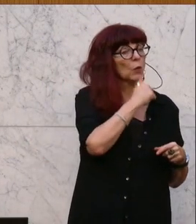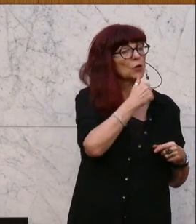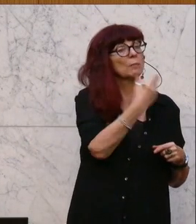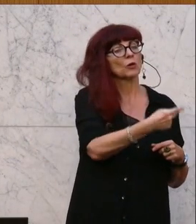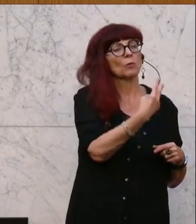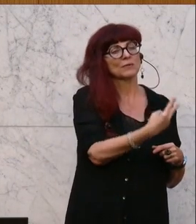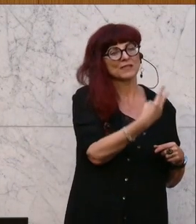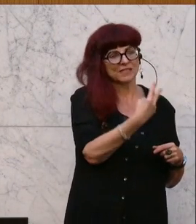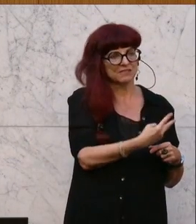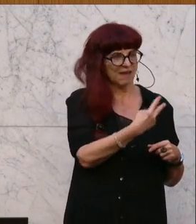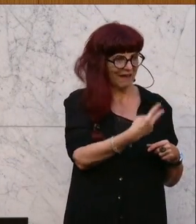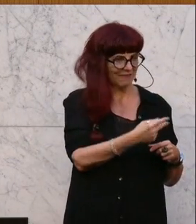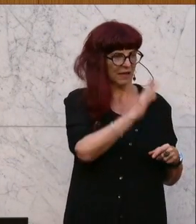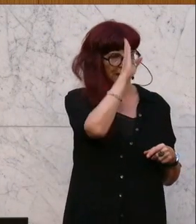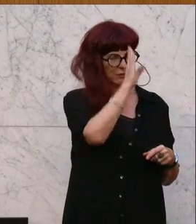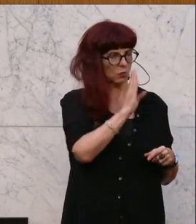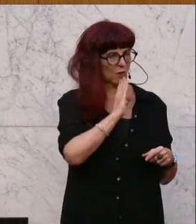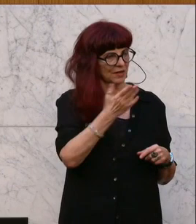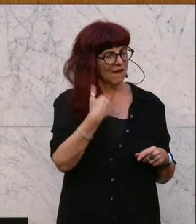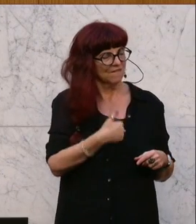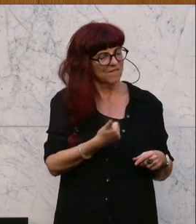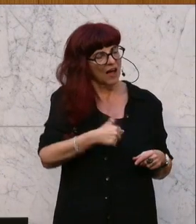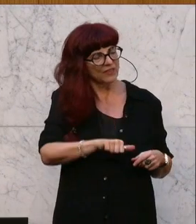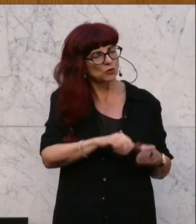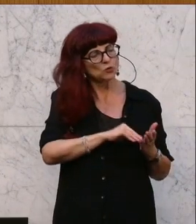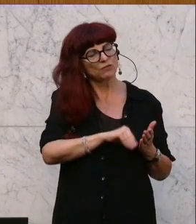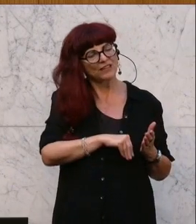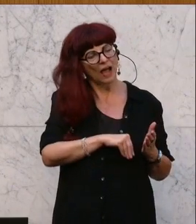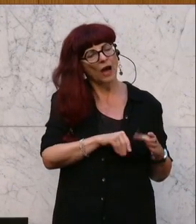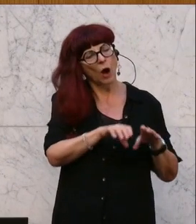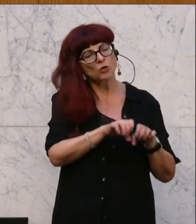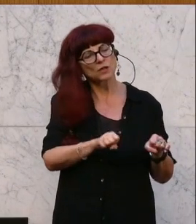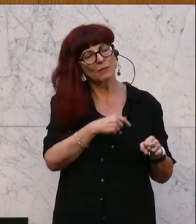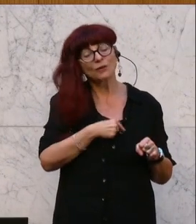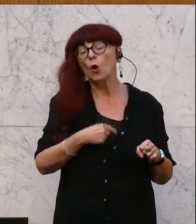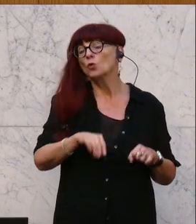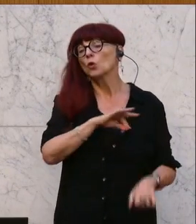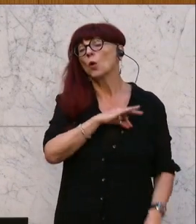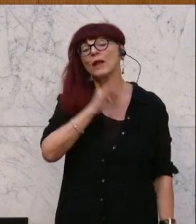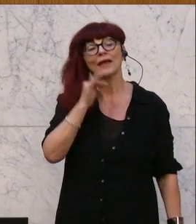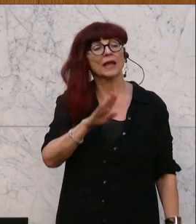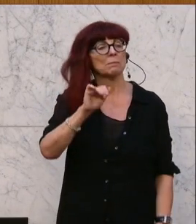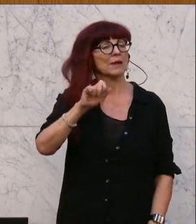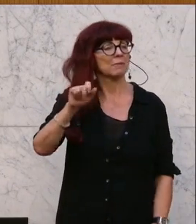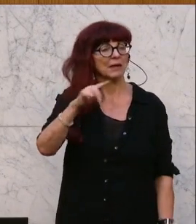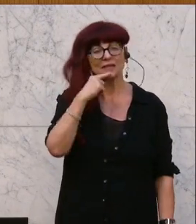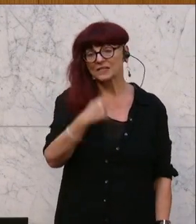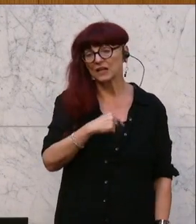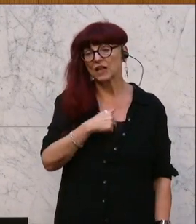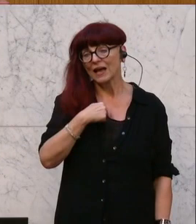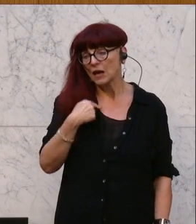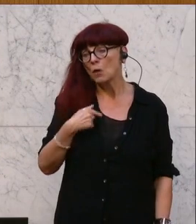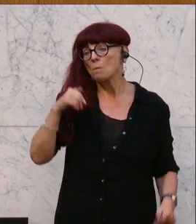Seitleiter ruchbar wurden, hat Kollegin Bliemlinger Folgendes gesagt, man muss sich entscheiden, ob man ein korrupter Idiot ist